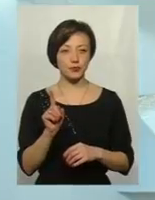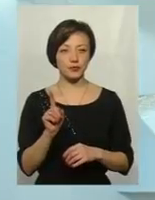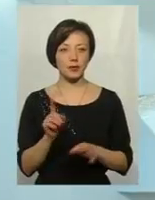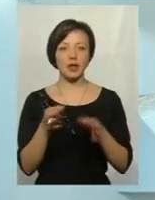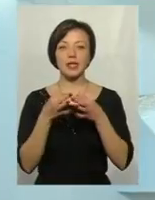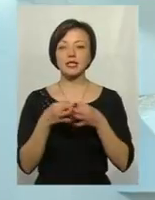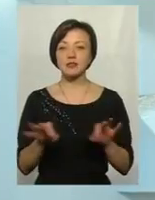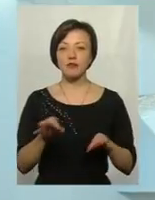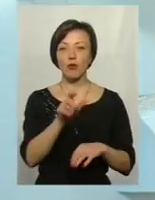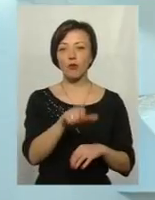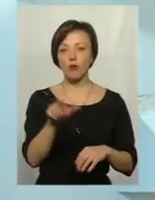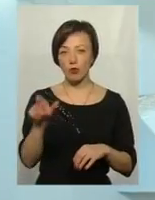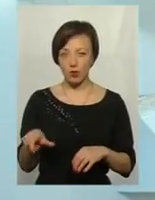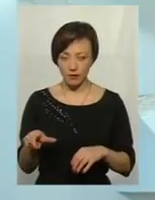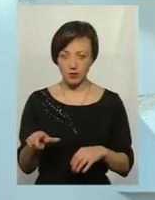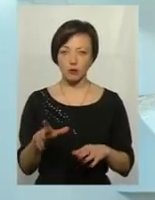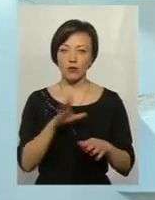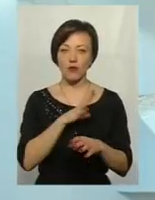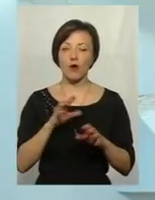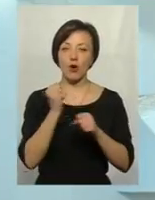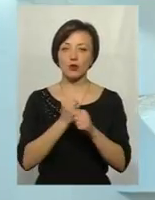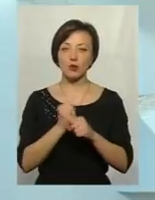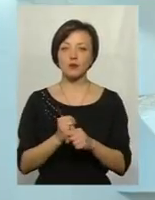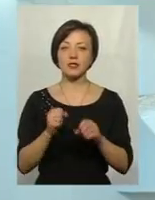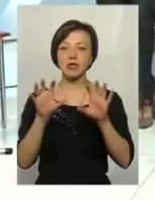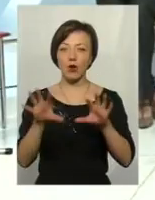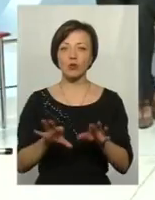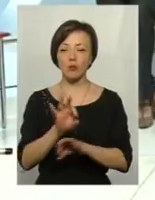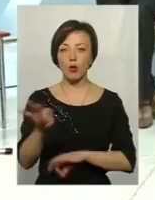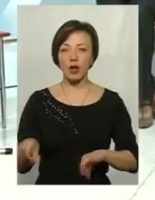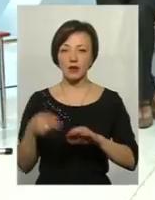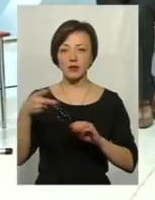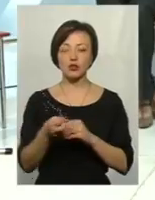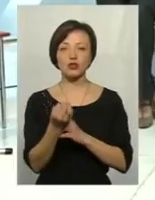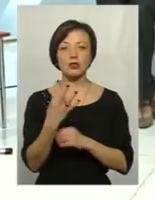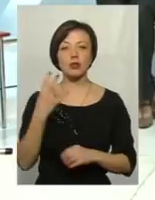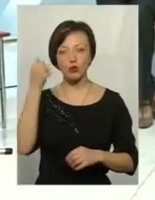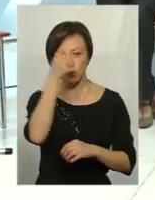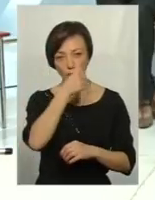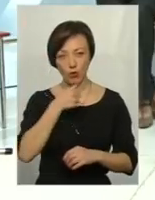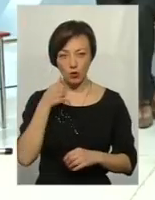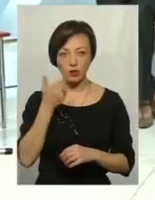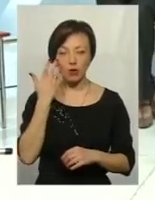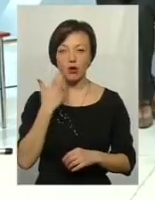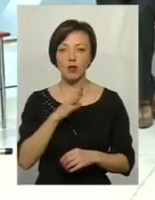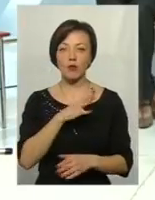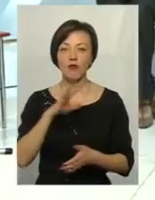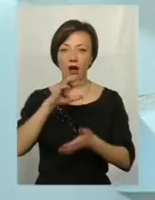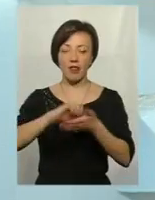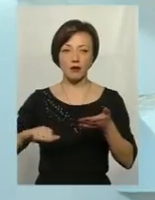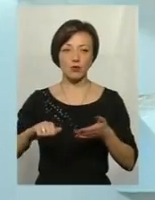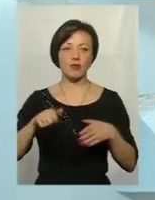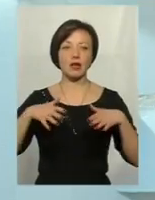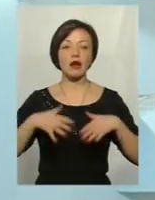свободівцями був розроблений законопроект ще у 2014 році, коли був анексований Крем,